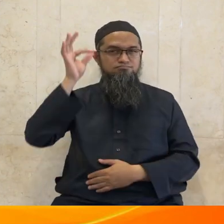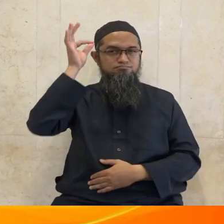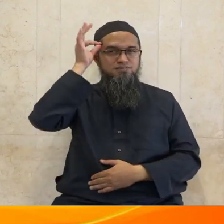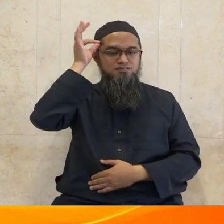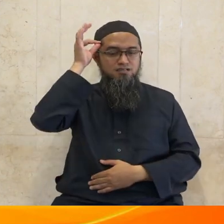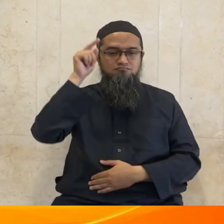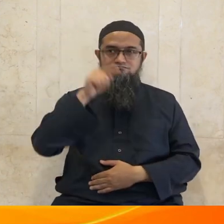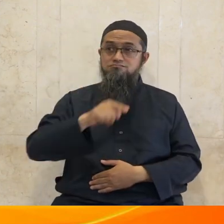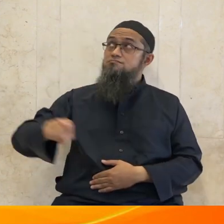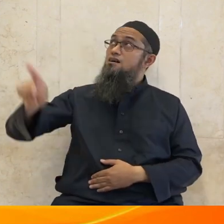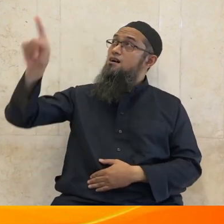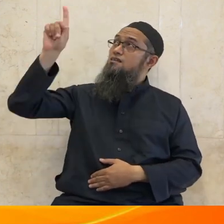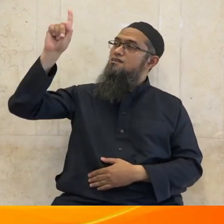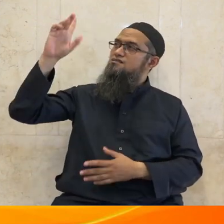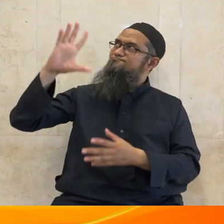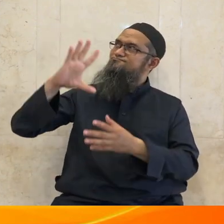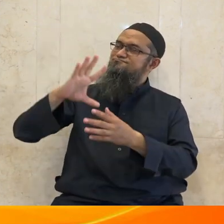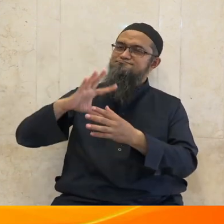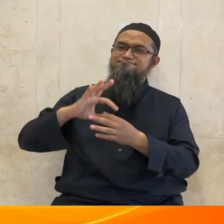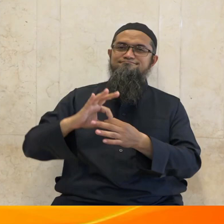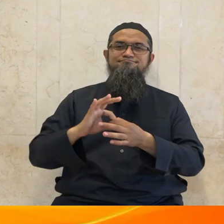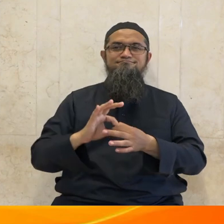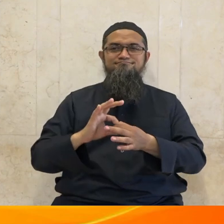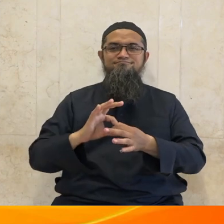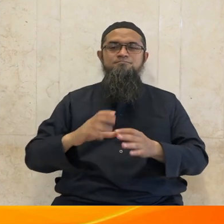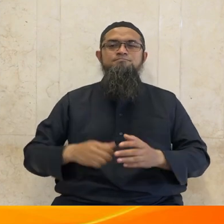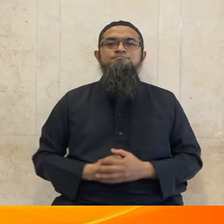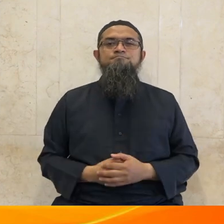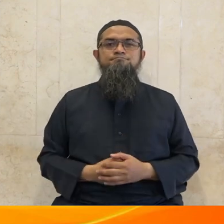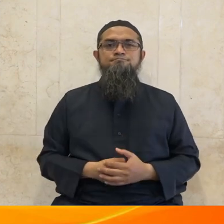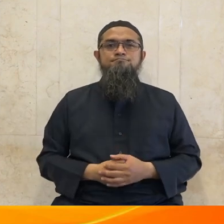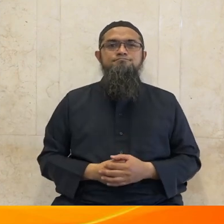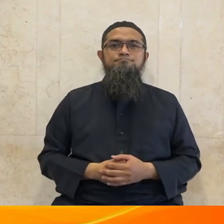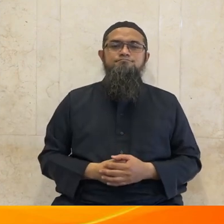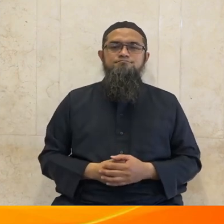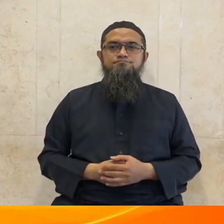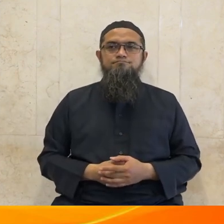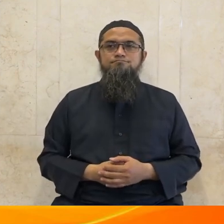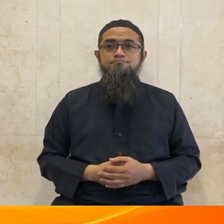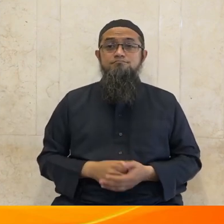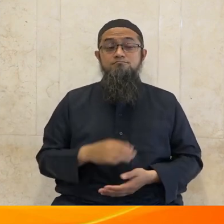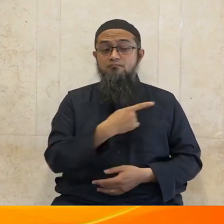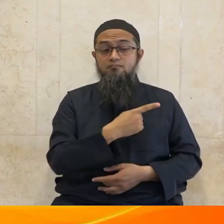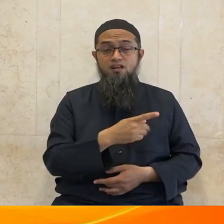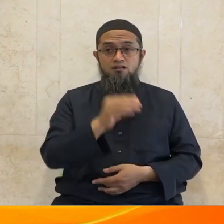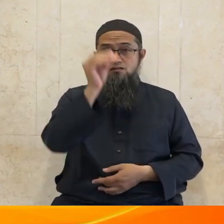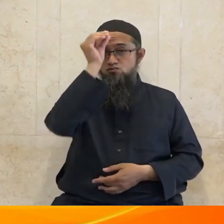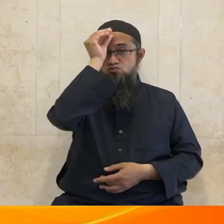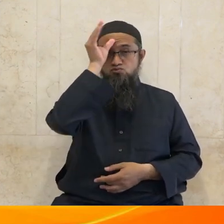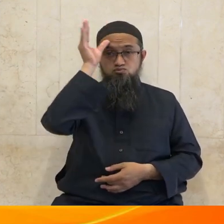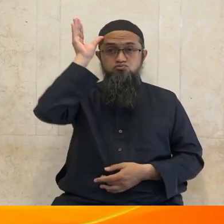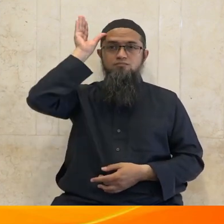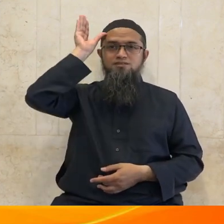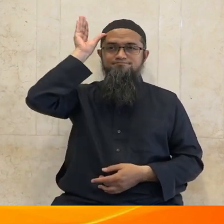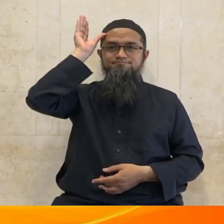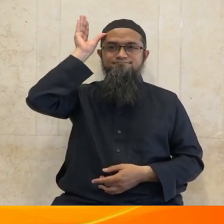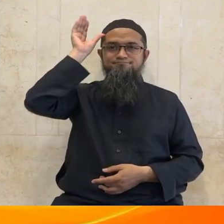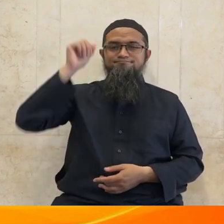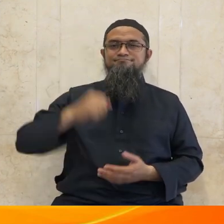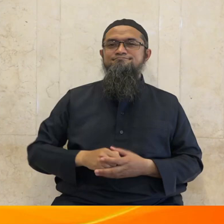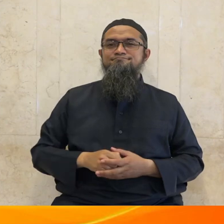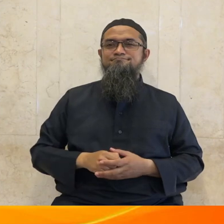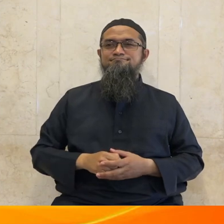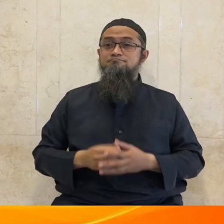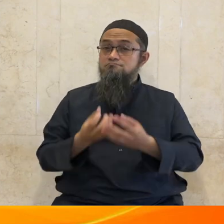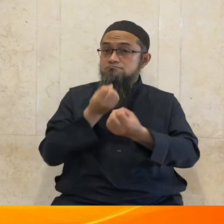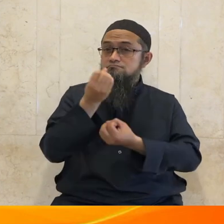-Wajis beliau menjelaskan bahwa menyebarnya keburukan dari segala keburukan serta diangkatnya segala keberkaan dan